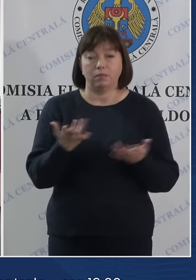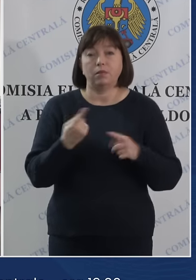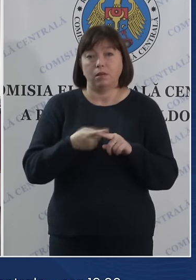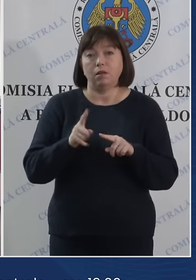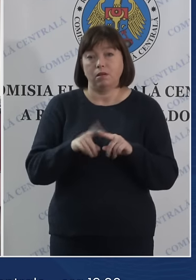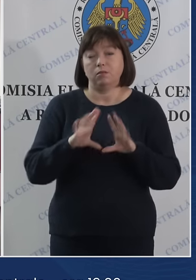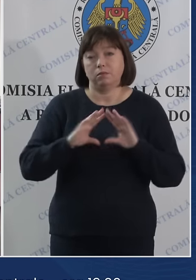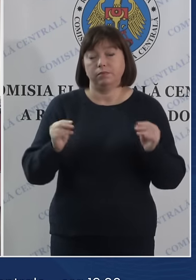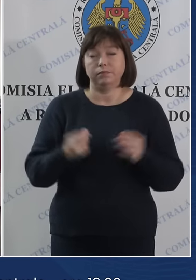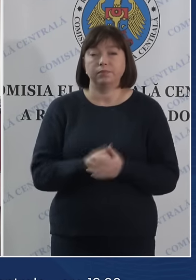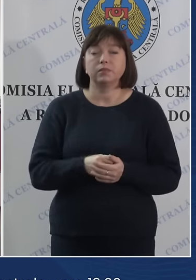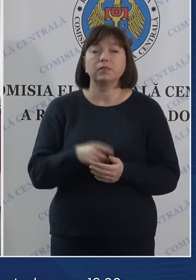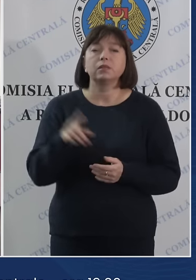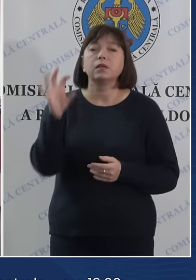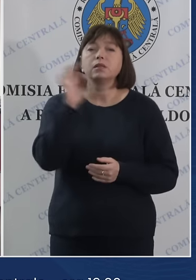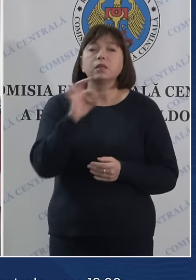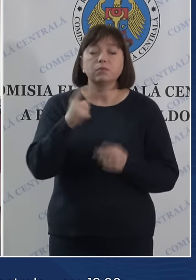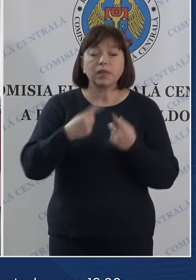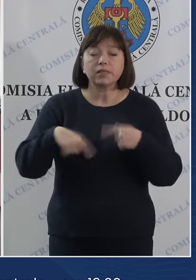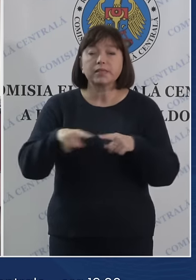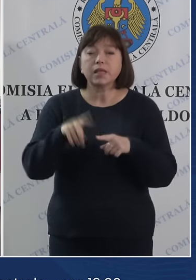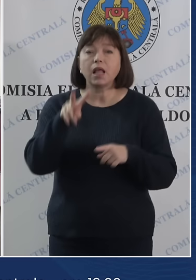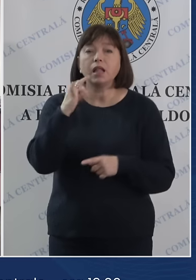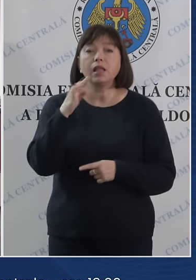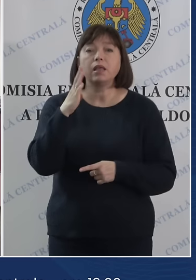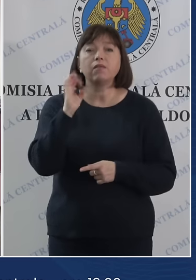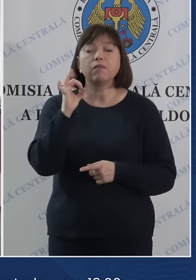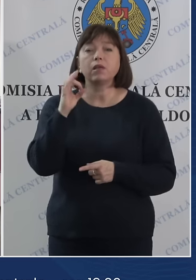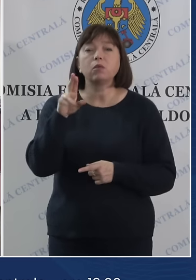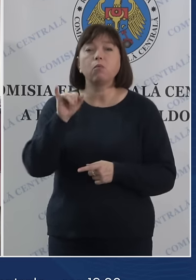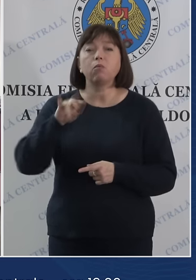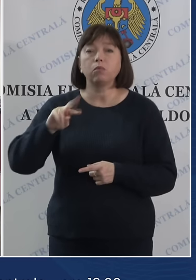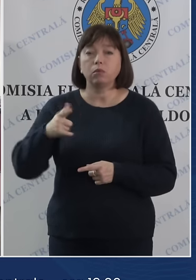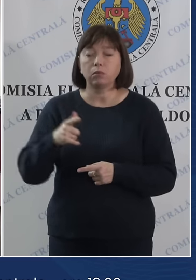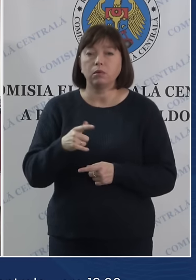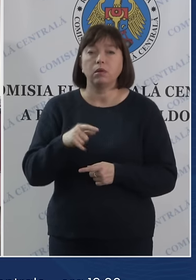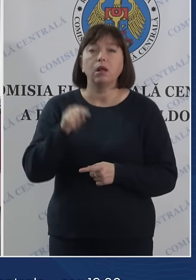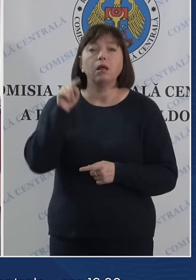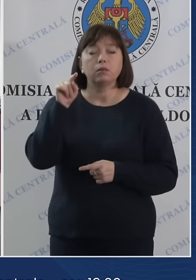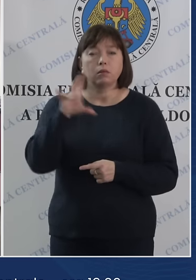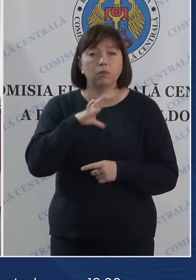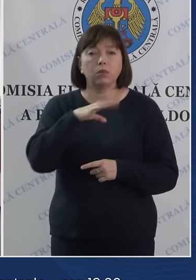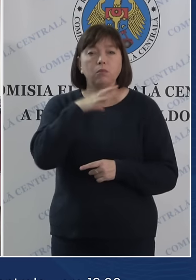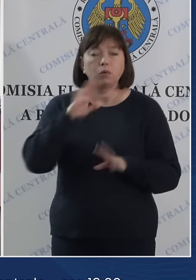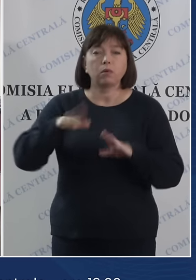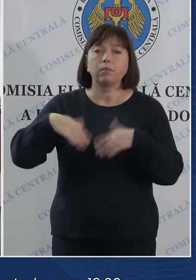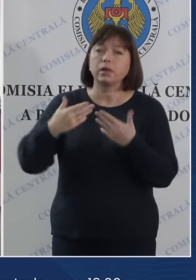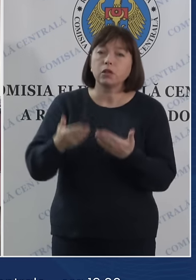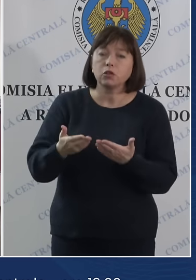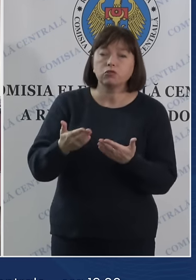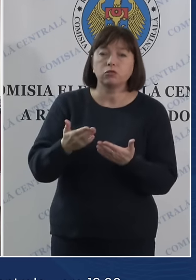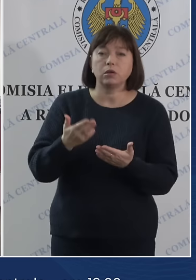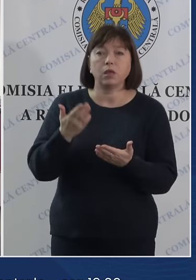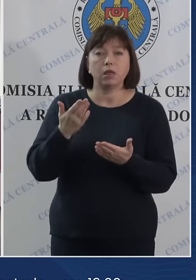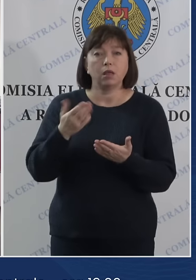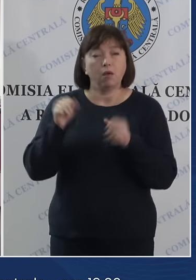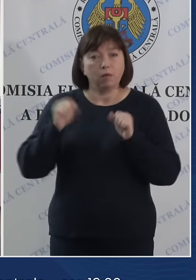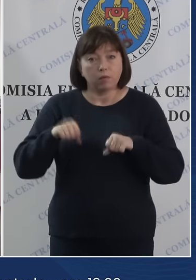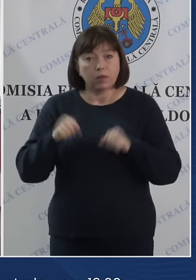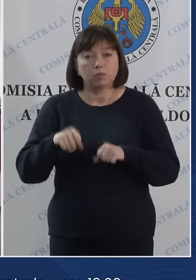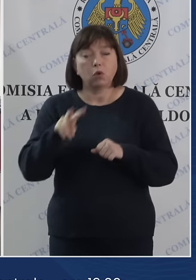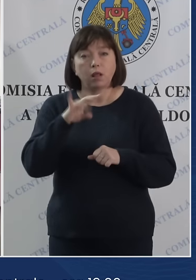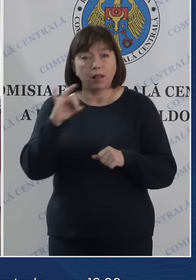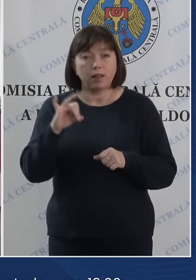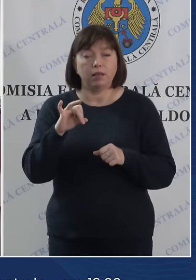Domnule vizavi de secția din Liverpool, totuși că erau mai multe propuneri, dacă este posibil să